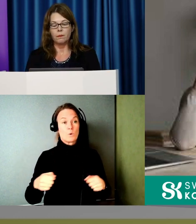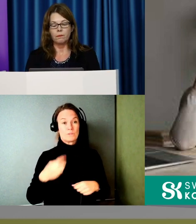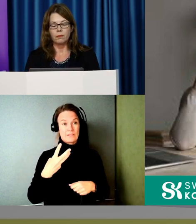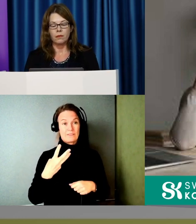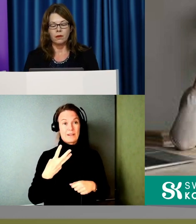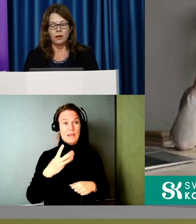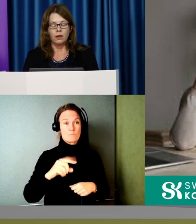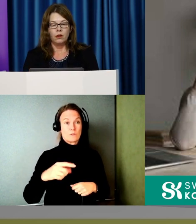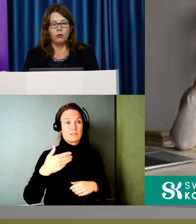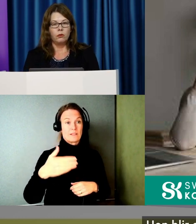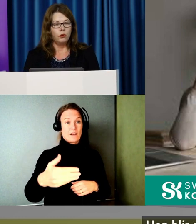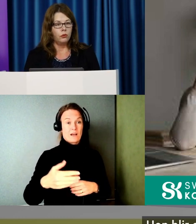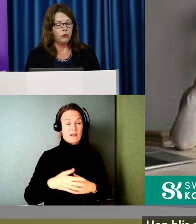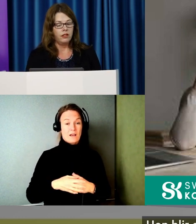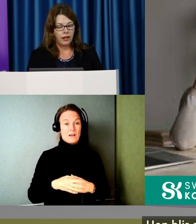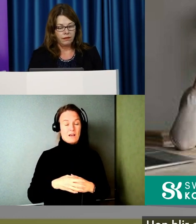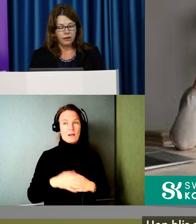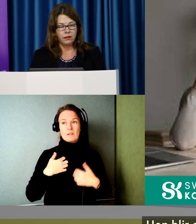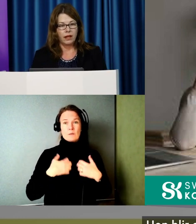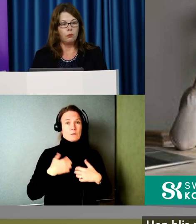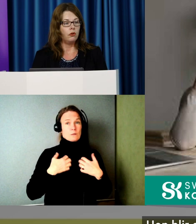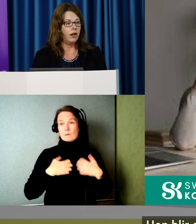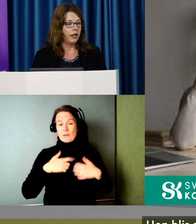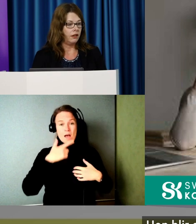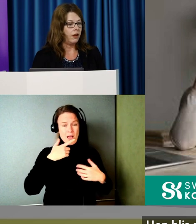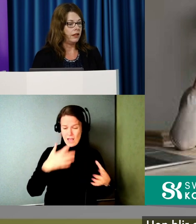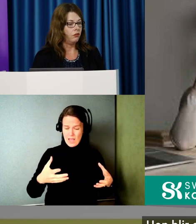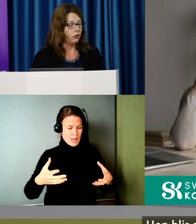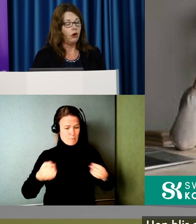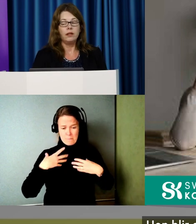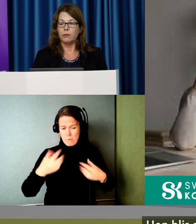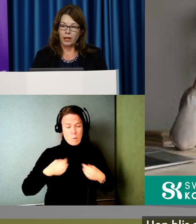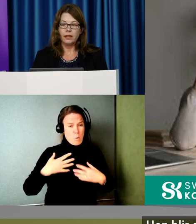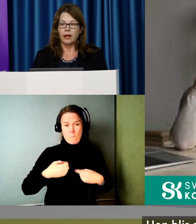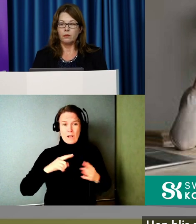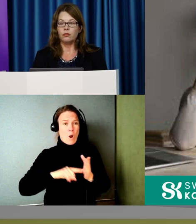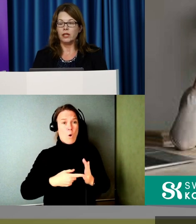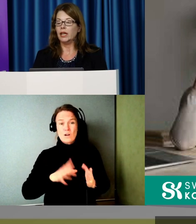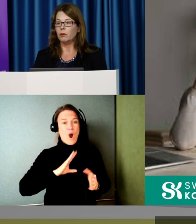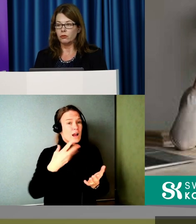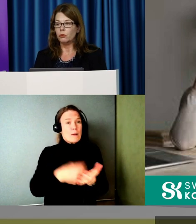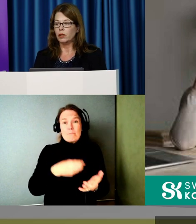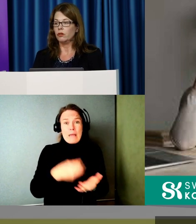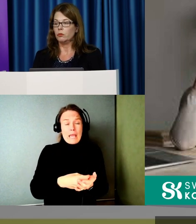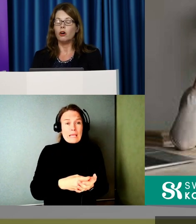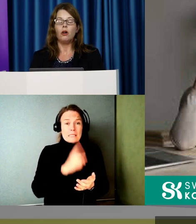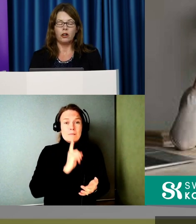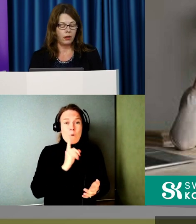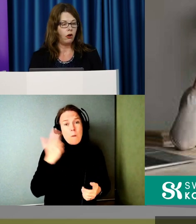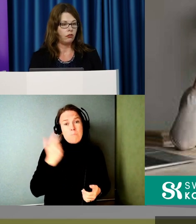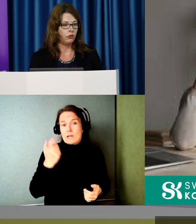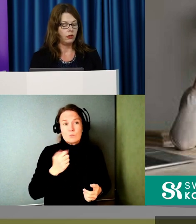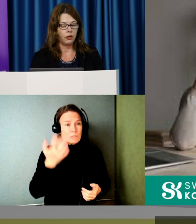månaderna. Hon blir orolig och rädd. Det här påverkar henne verkligen för hon har inte pengar på sin lilla pension att kunna